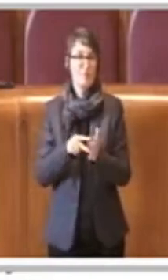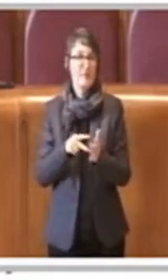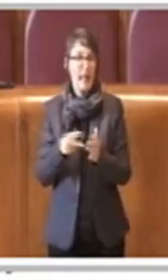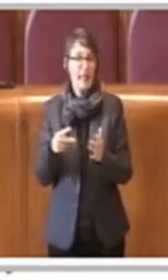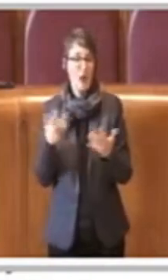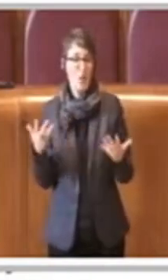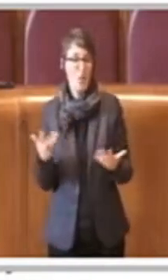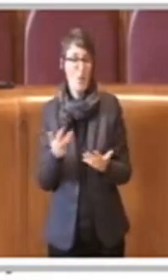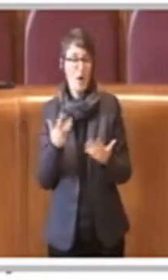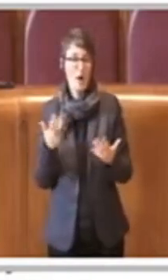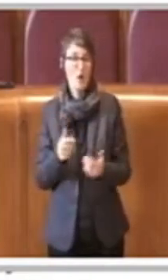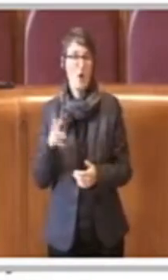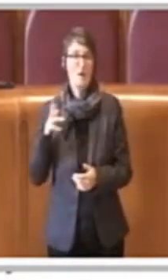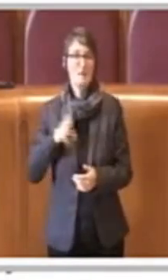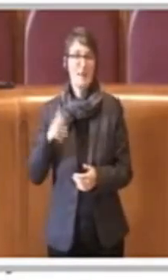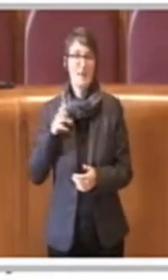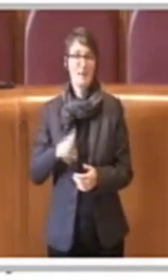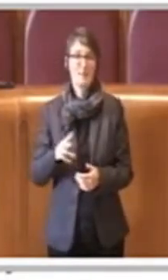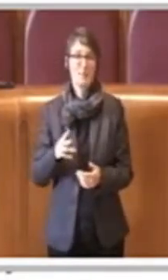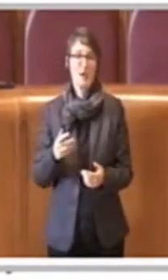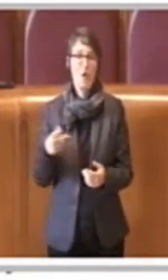di non interrompere la discussione.